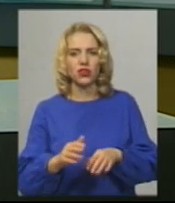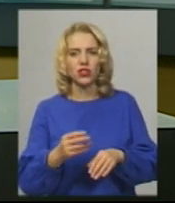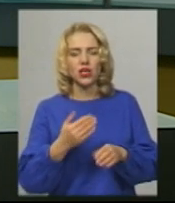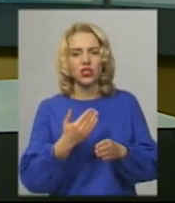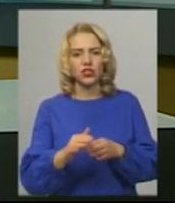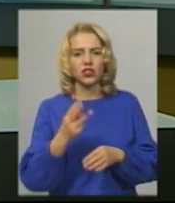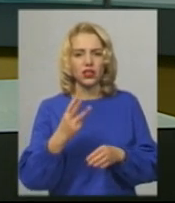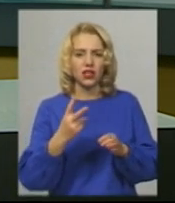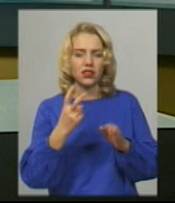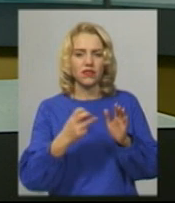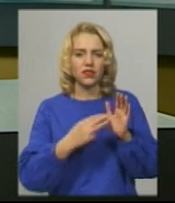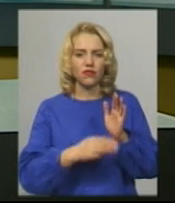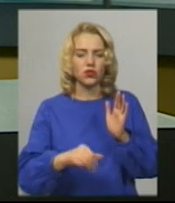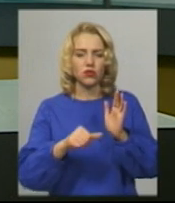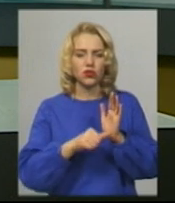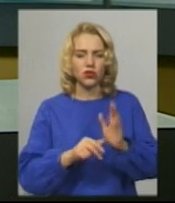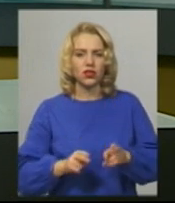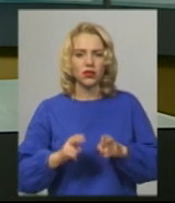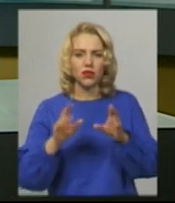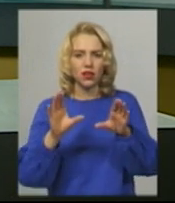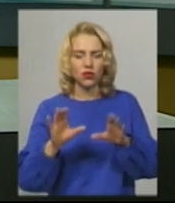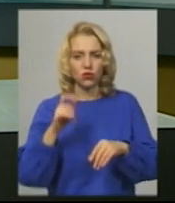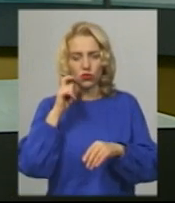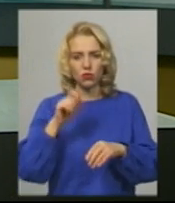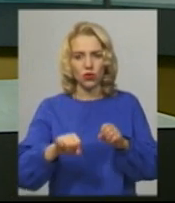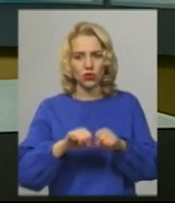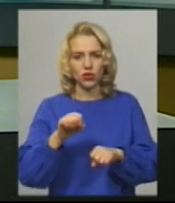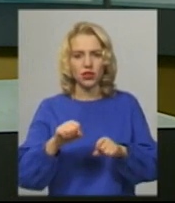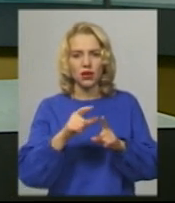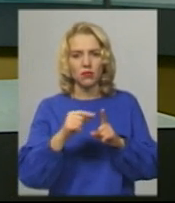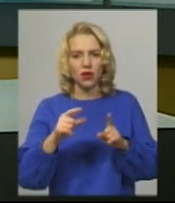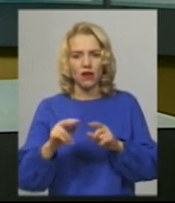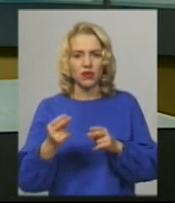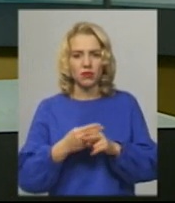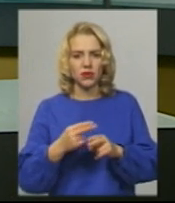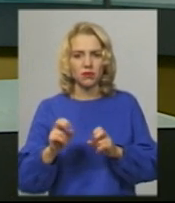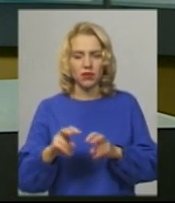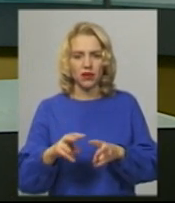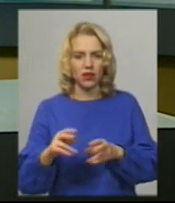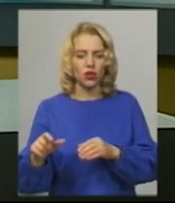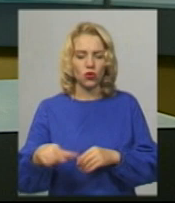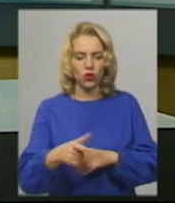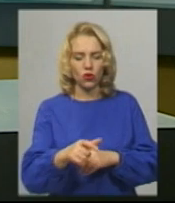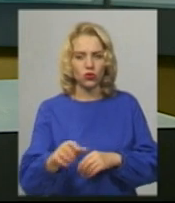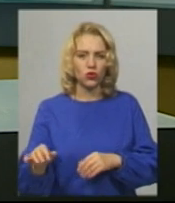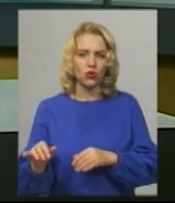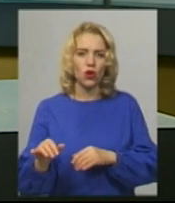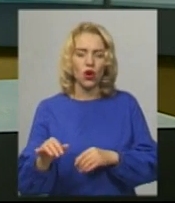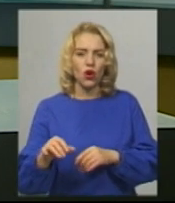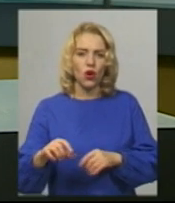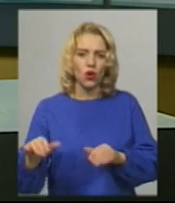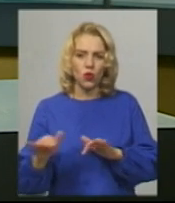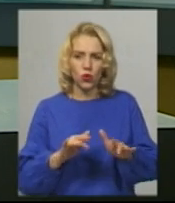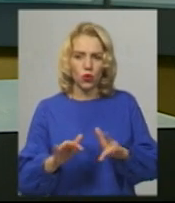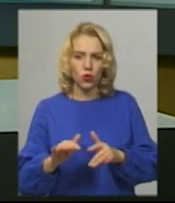286 Кримінального кодексу України порушення правил безпеки дорожнього руху або експлуатації транспорту особами,